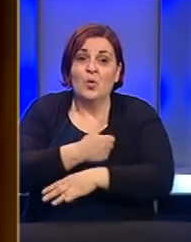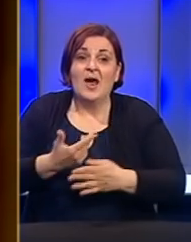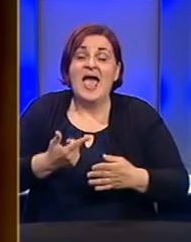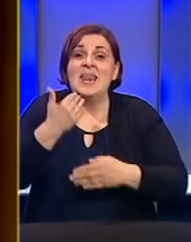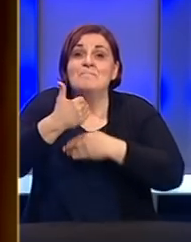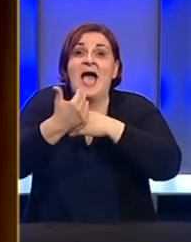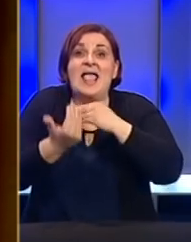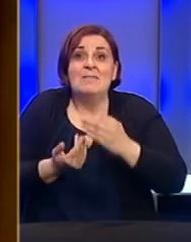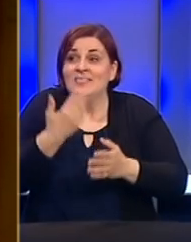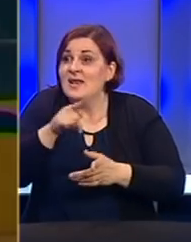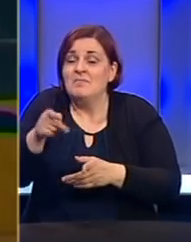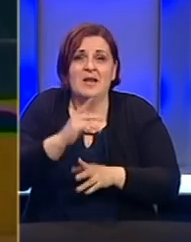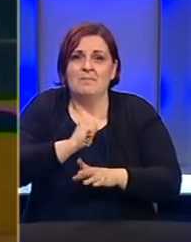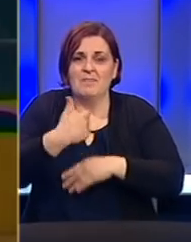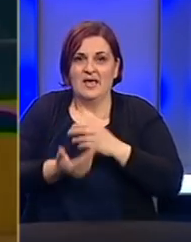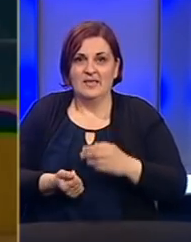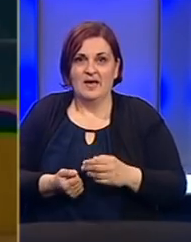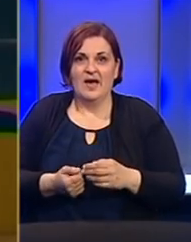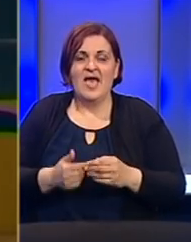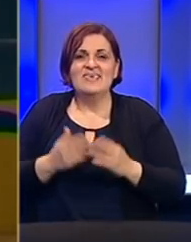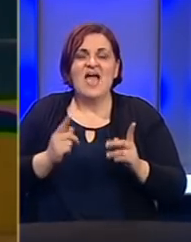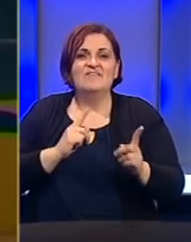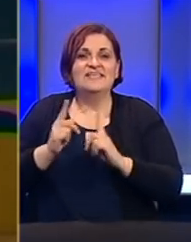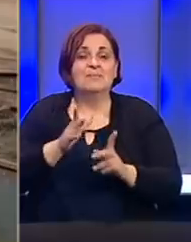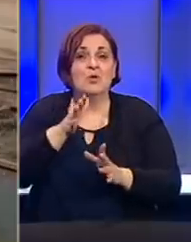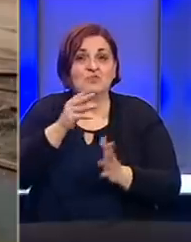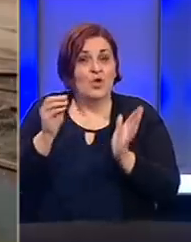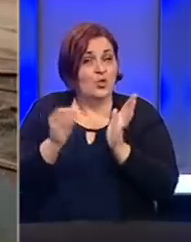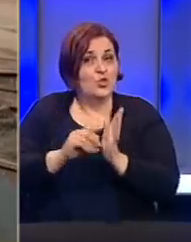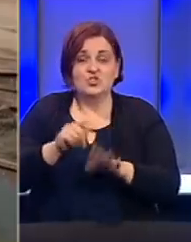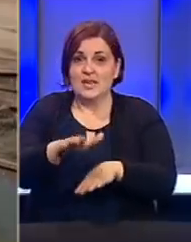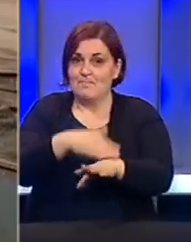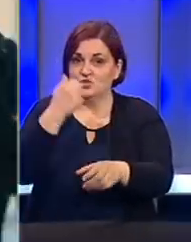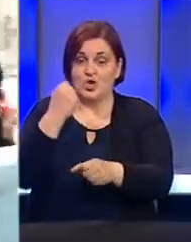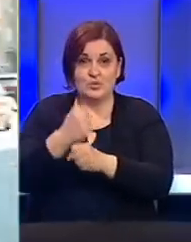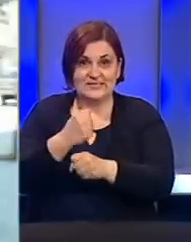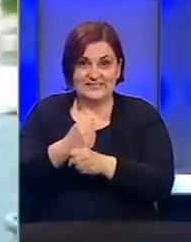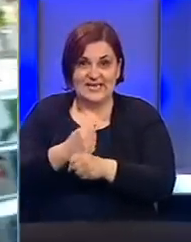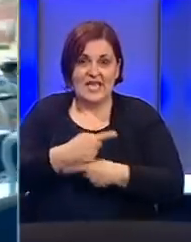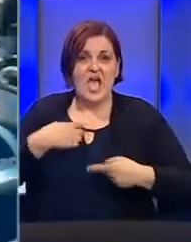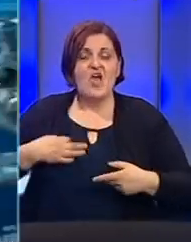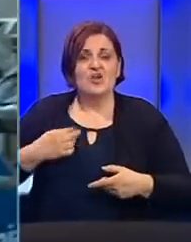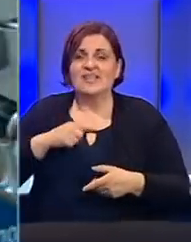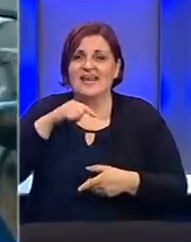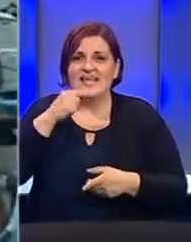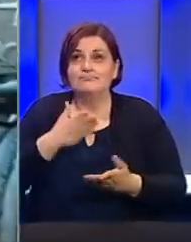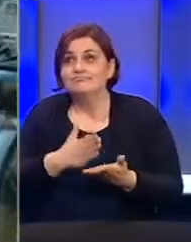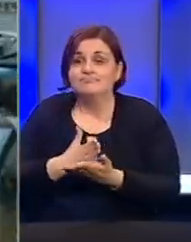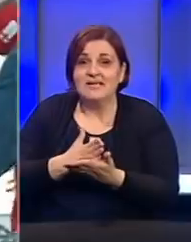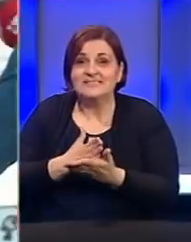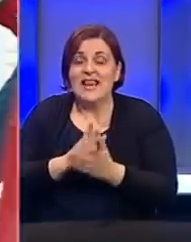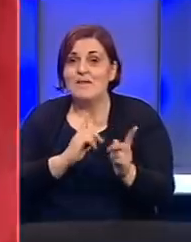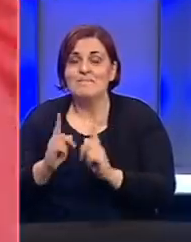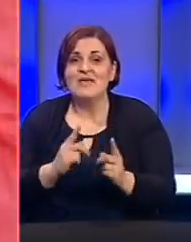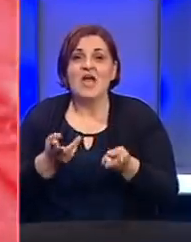kruha da nije nija. Javni saobraćaj u Sarajevu još nije počeo sa radom. Volonteri kažu snalaze se za